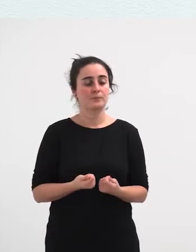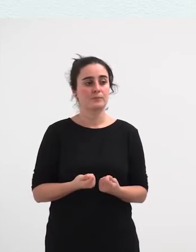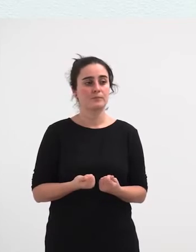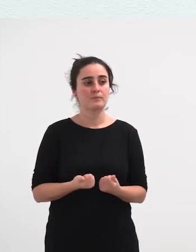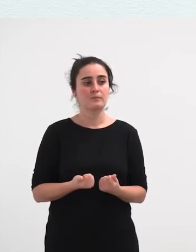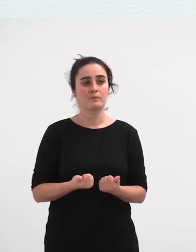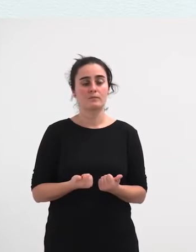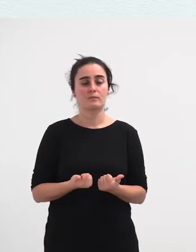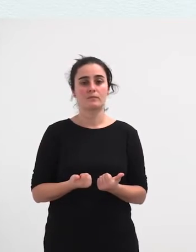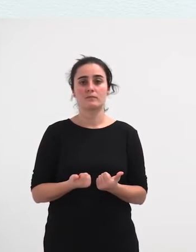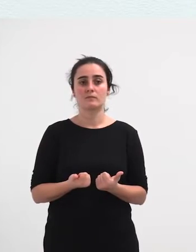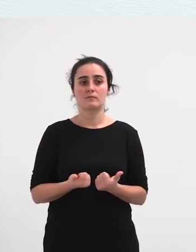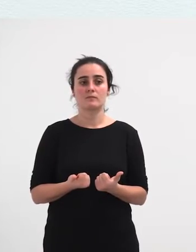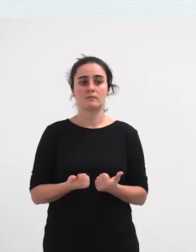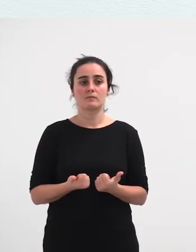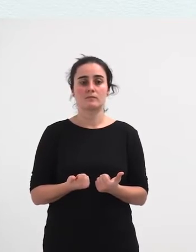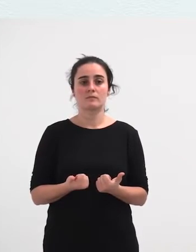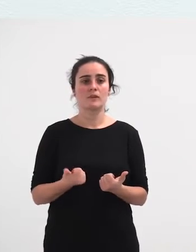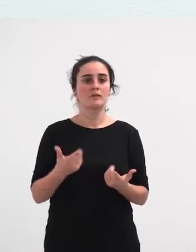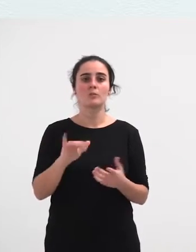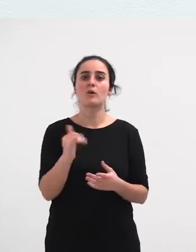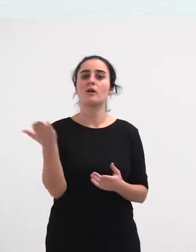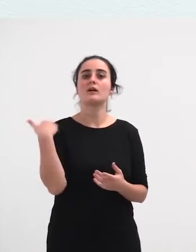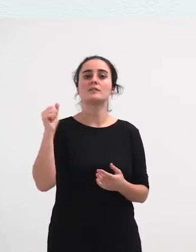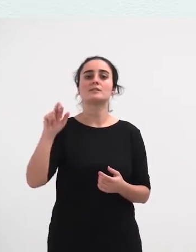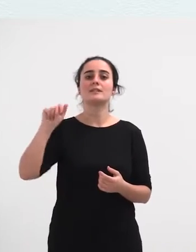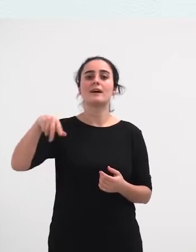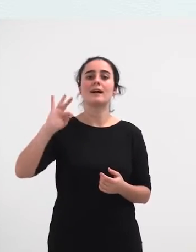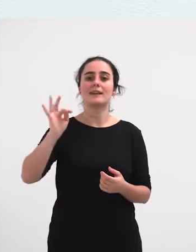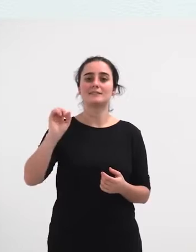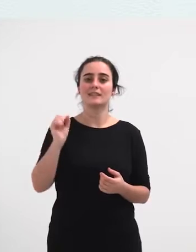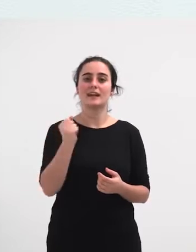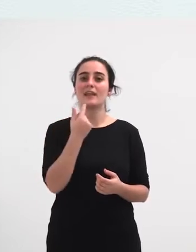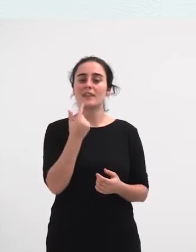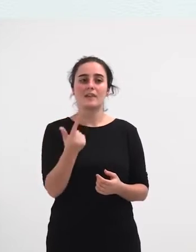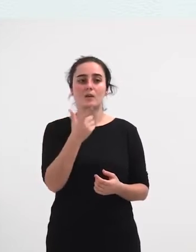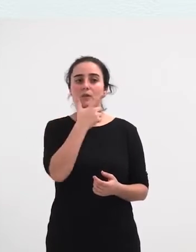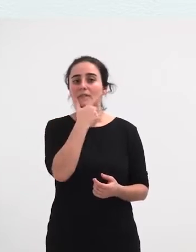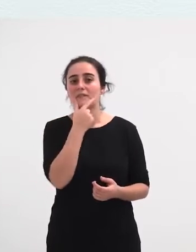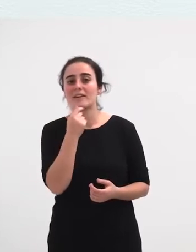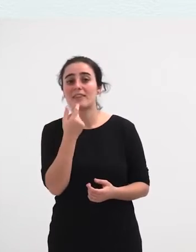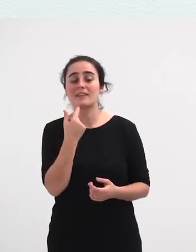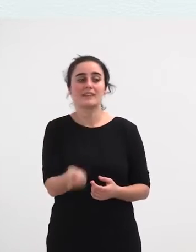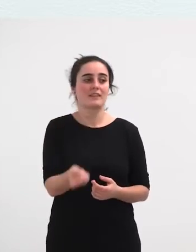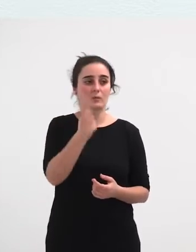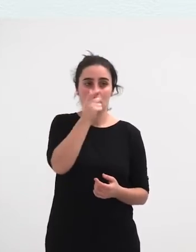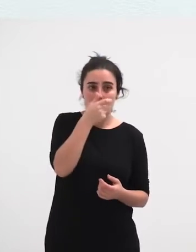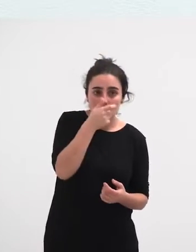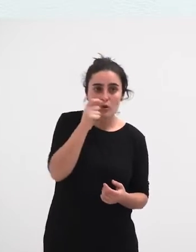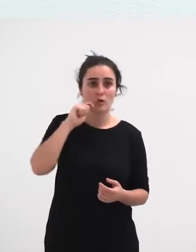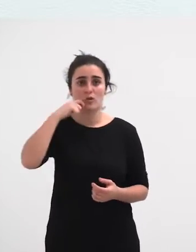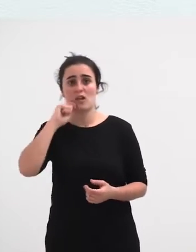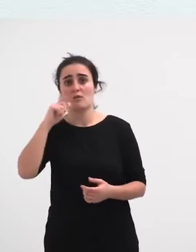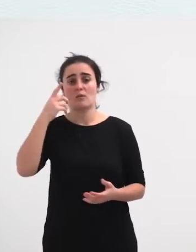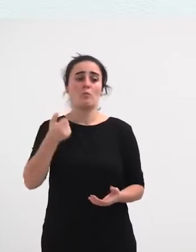interpelazioa almen oso handia daukatena, karantxak esan duen ez oso arrazada esatea, irunen eta ondarribin, pixka bat erotuta daude,